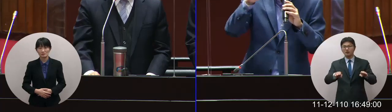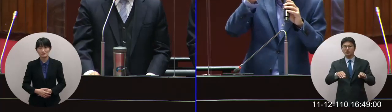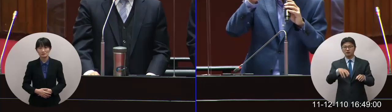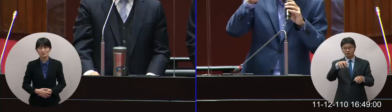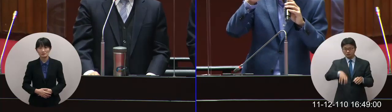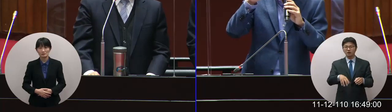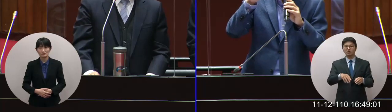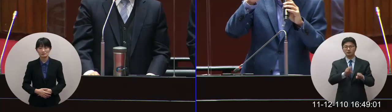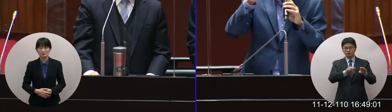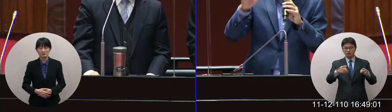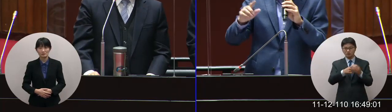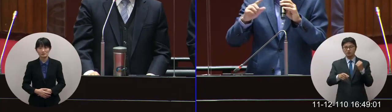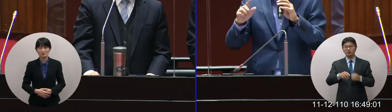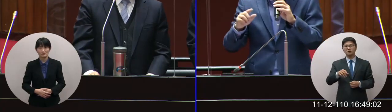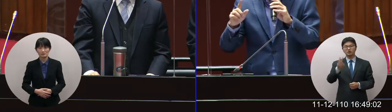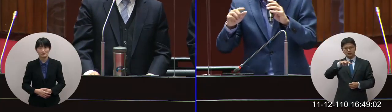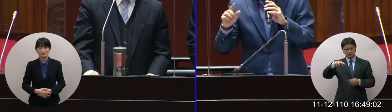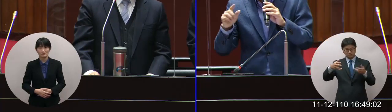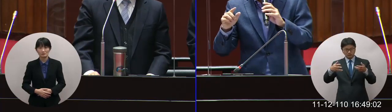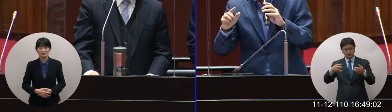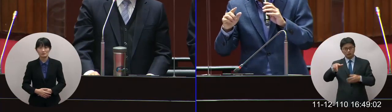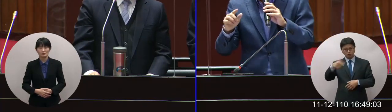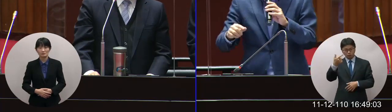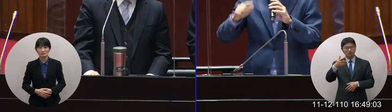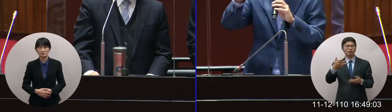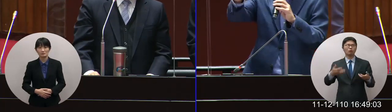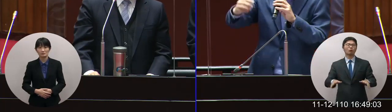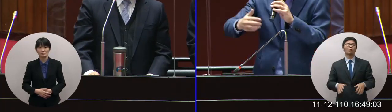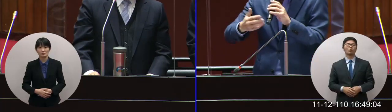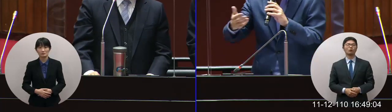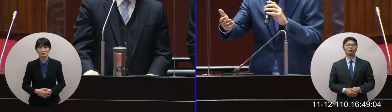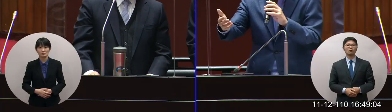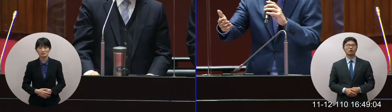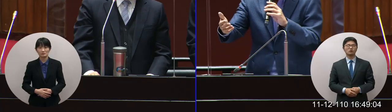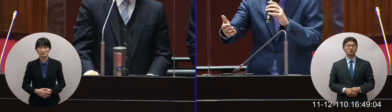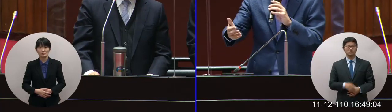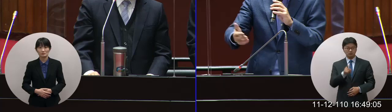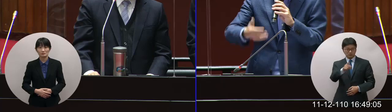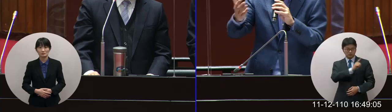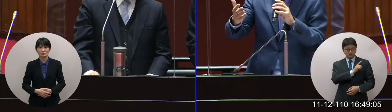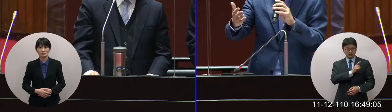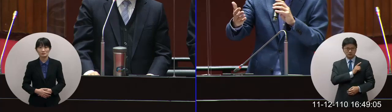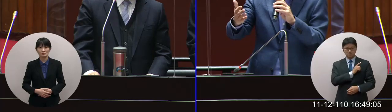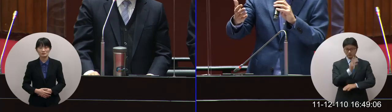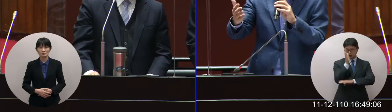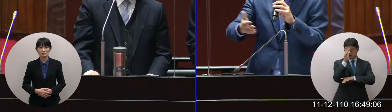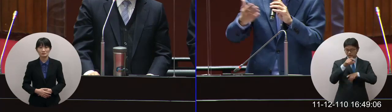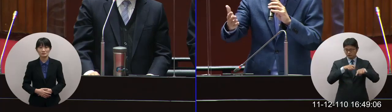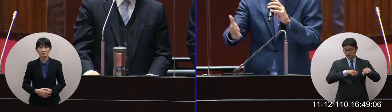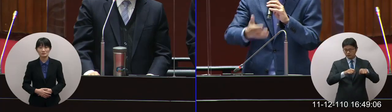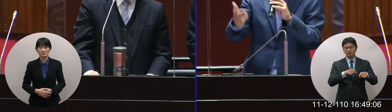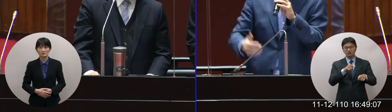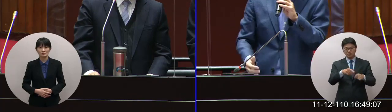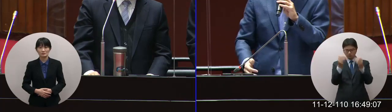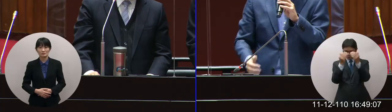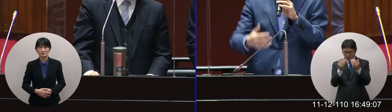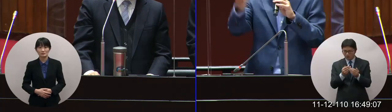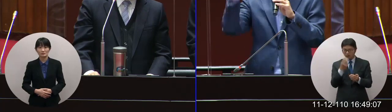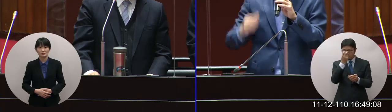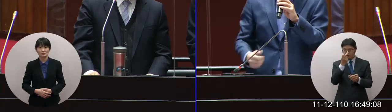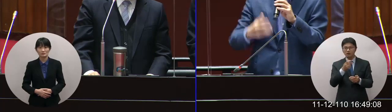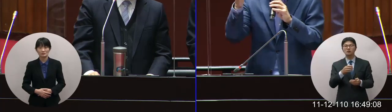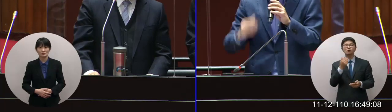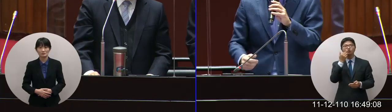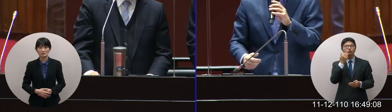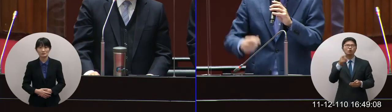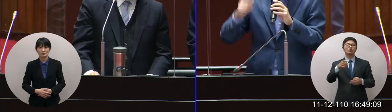五萬坪樓地板面積他有三千六百個停車位所以你在審查這個時候不是說人家商人來隨便開架我